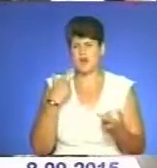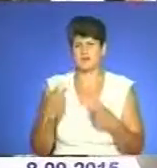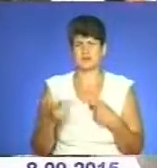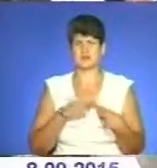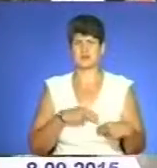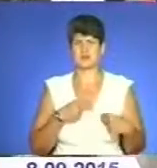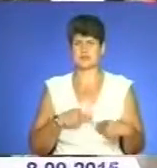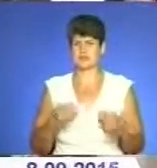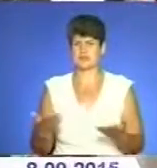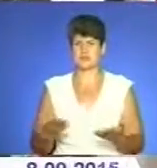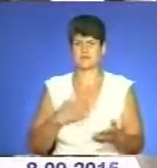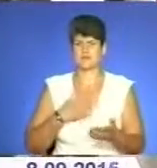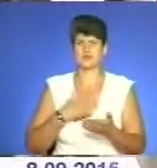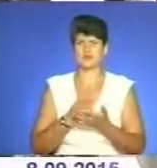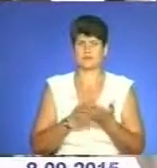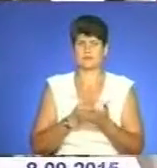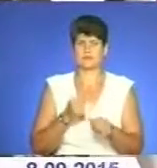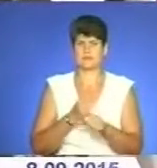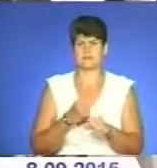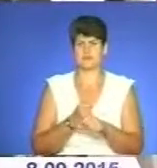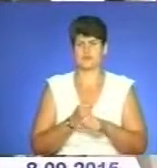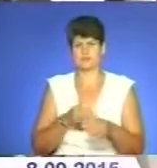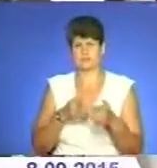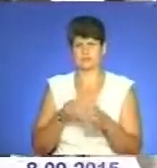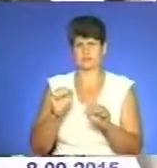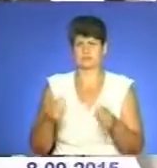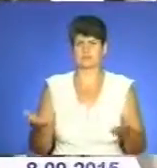нашої служби, які і так працюють на грані людських можливостей.